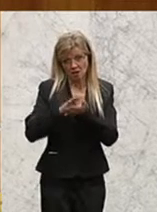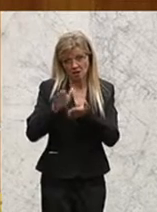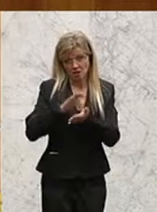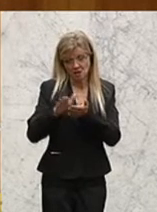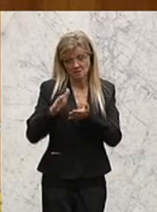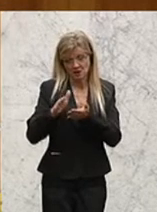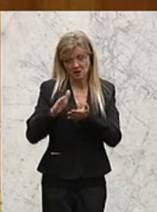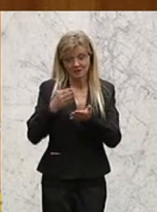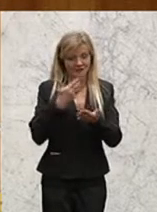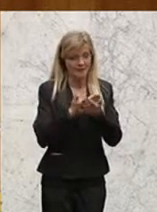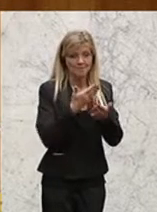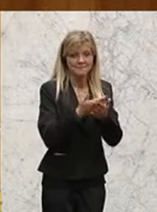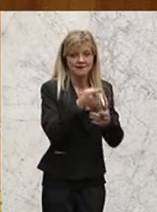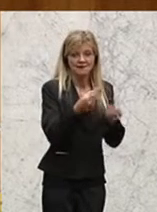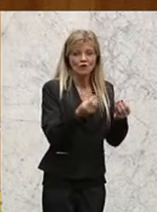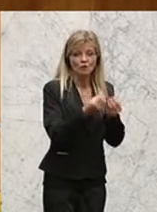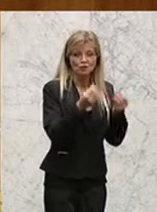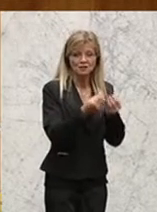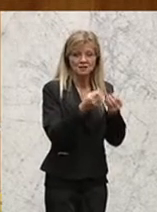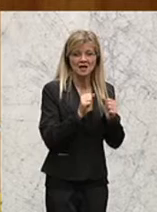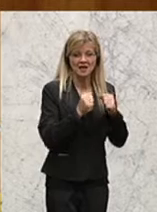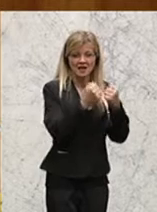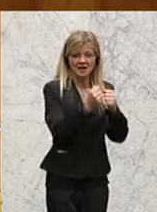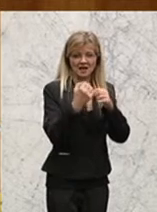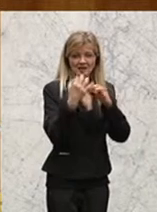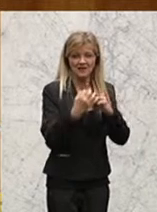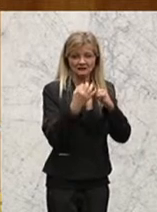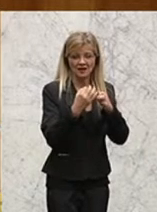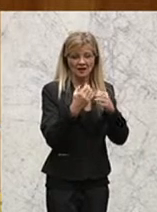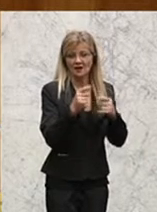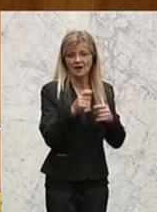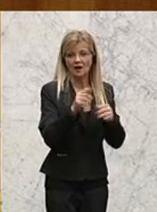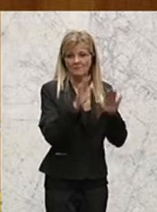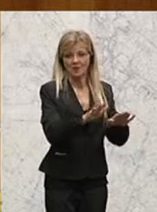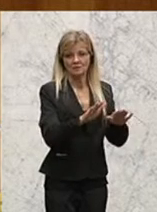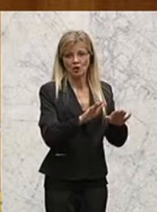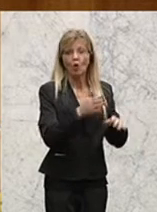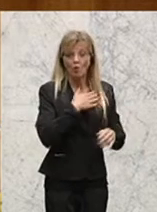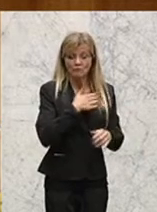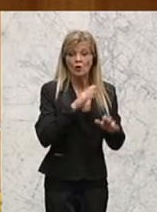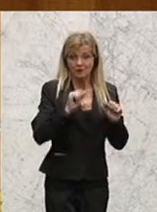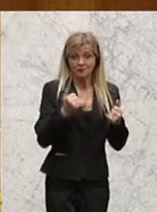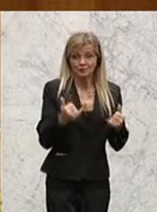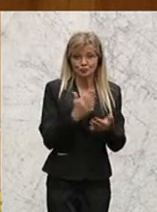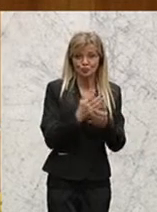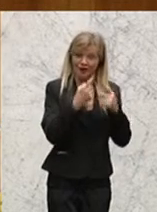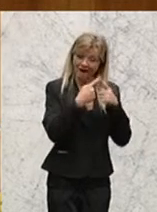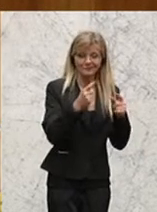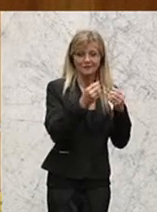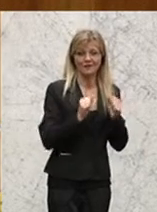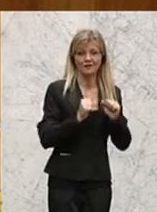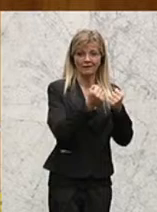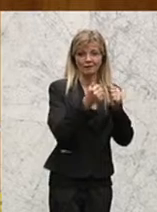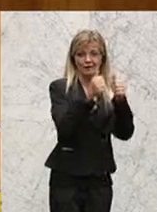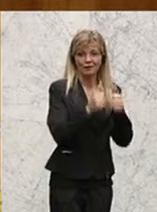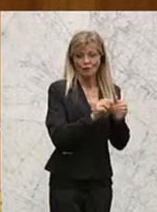nicht vom Markt verschwinden, weil sie mittlerweile schon von anderen Energieformen verdrängt werden könnten. Und